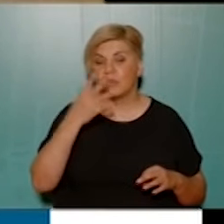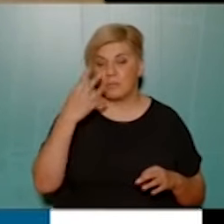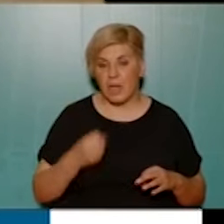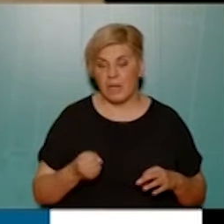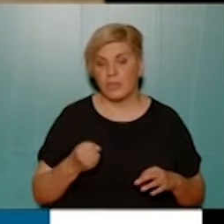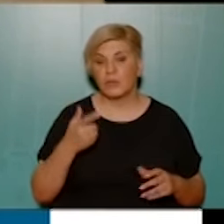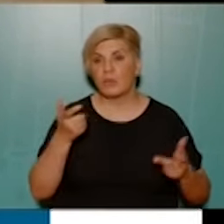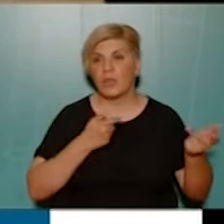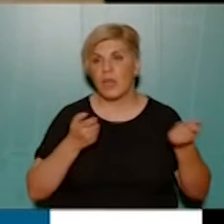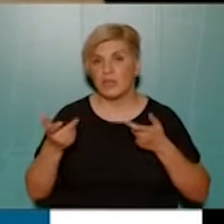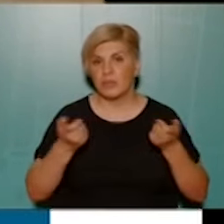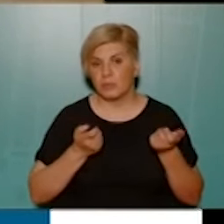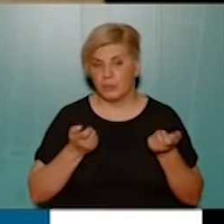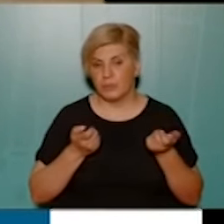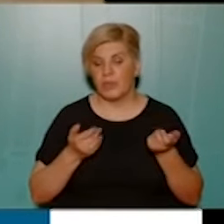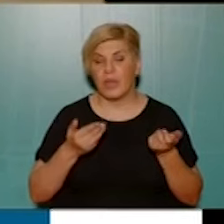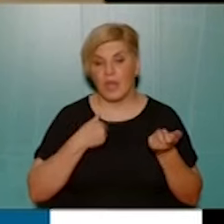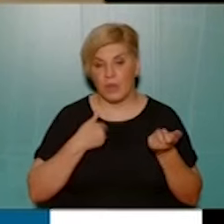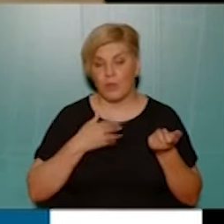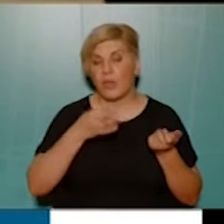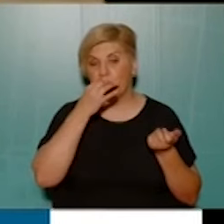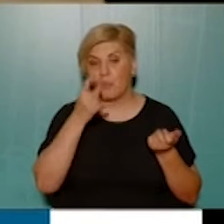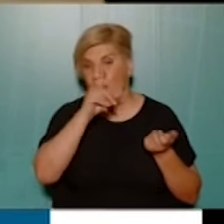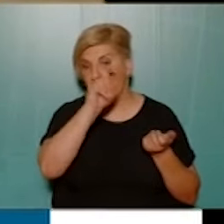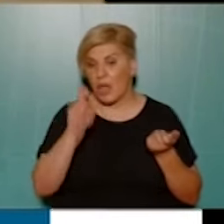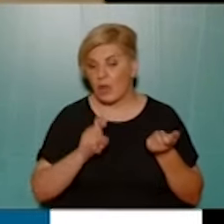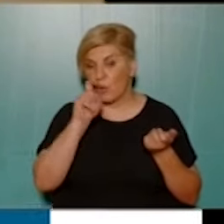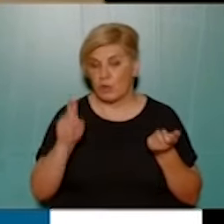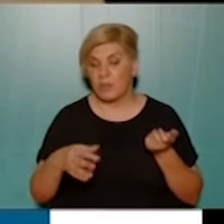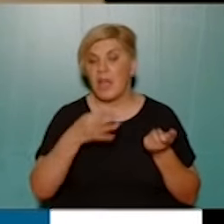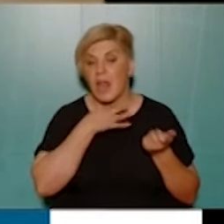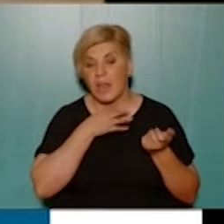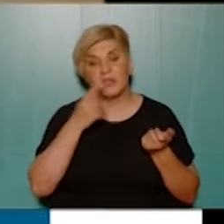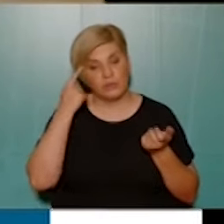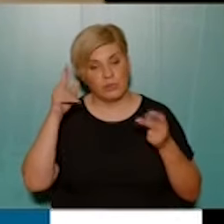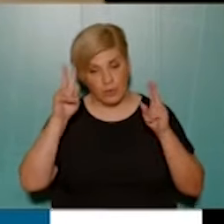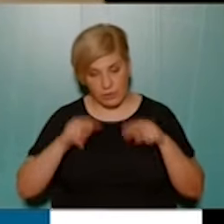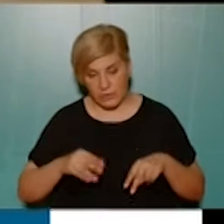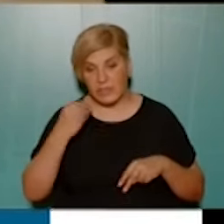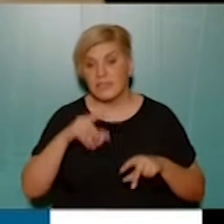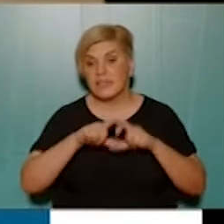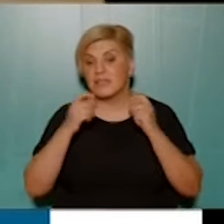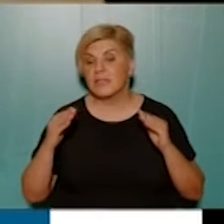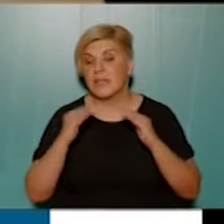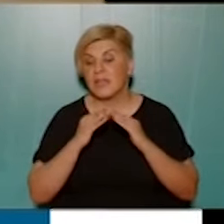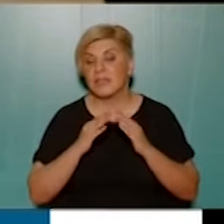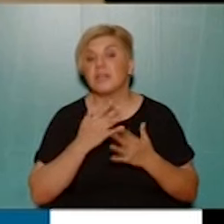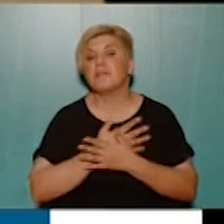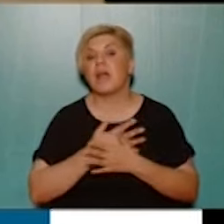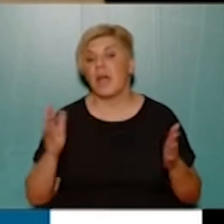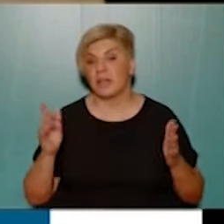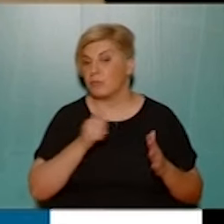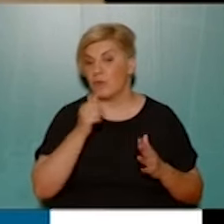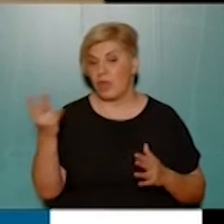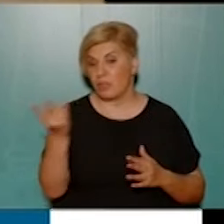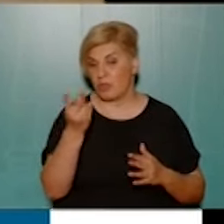και η περίπτωση του δανεισμού. Εγώ θα θέσω μόνο το εξής ερώτημα. Η ανάγκη, στο γνωρίζετε καλά, της σχολικής στέγης, είναι τεράστιες, δεν είναι μόνο